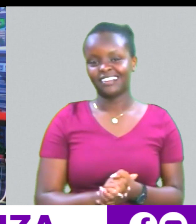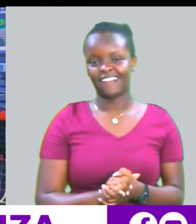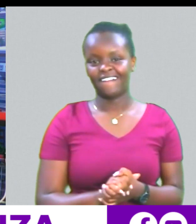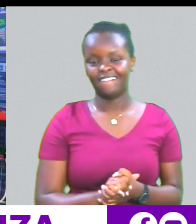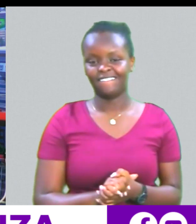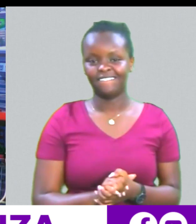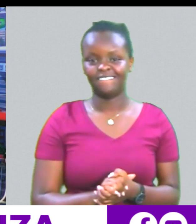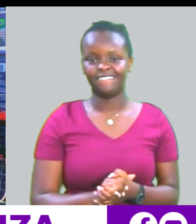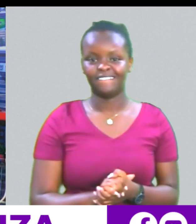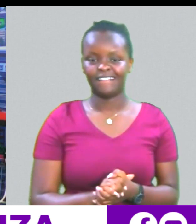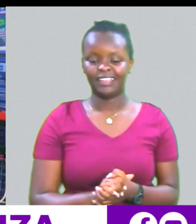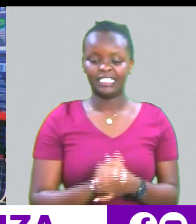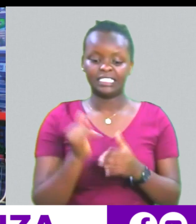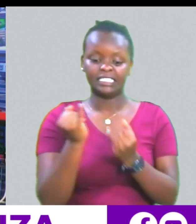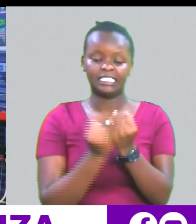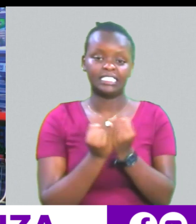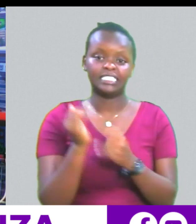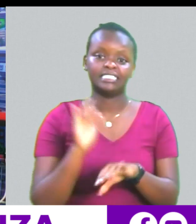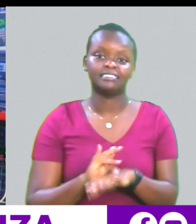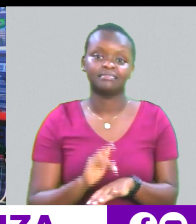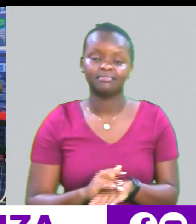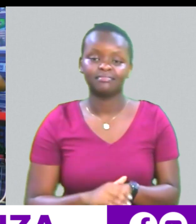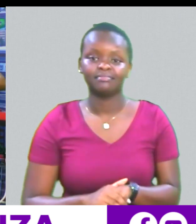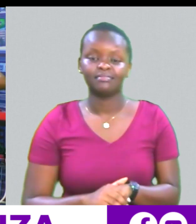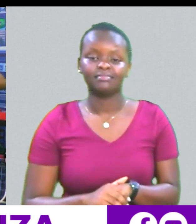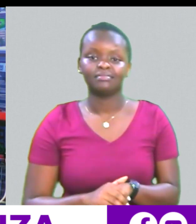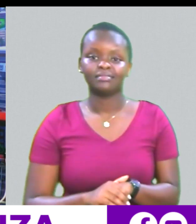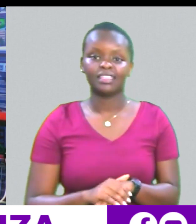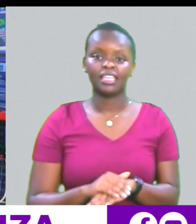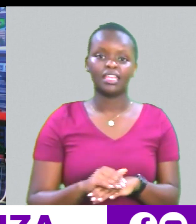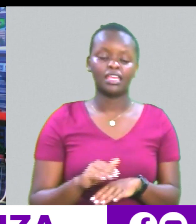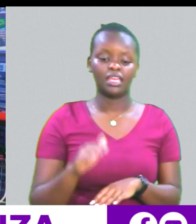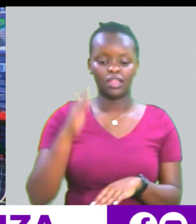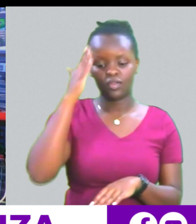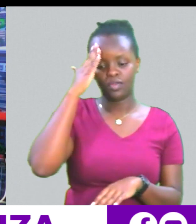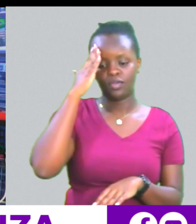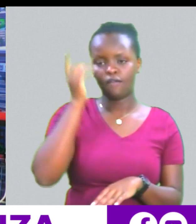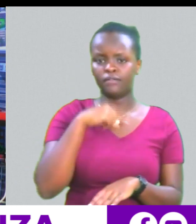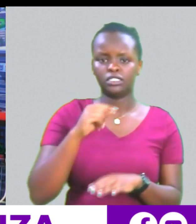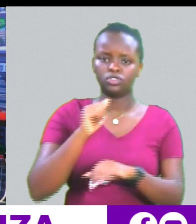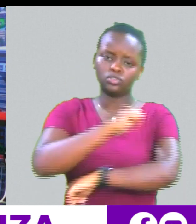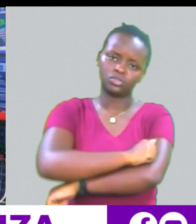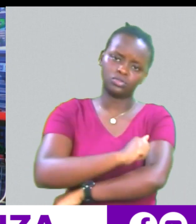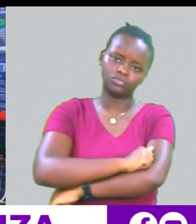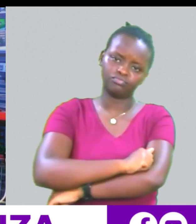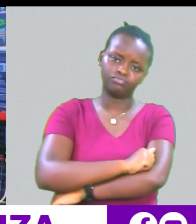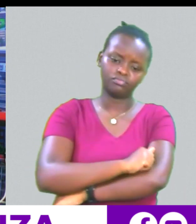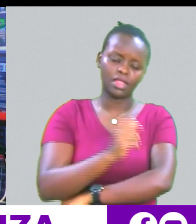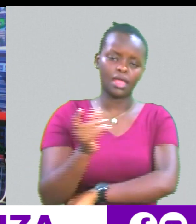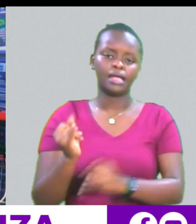especially wana saturday so ili kuwa saturday memaliza shule saturday ni kuwa